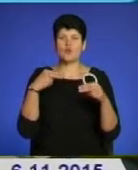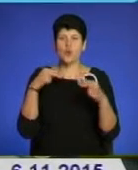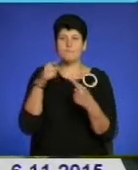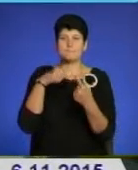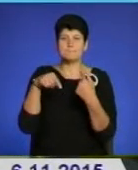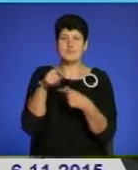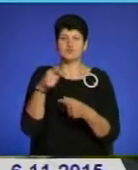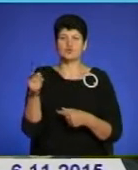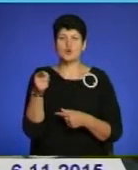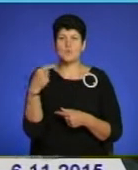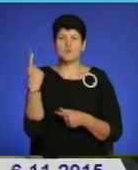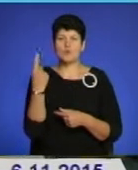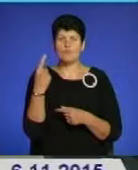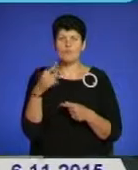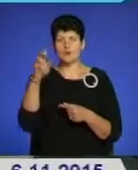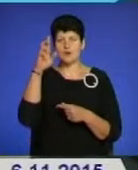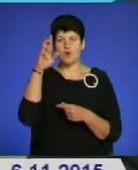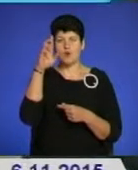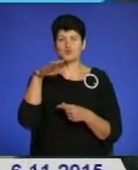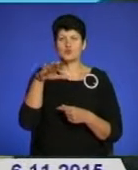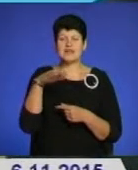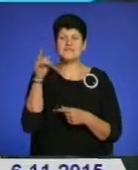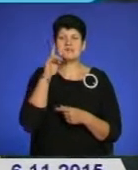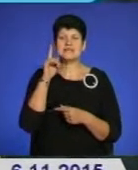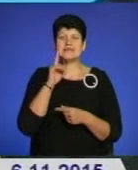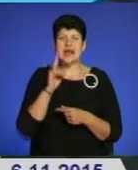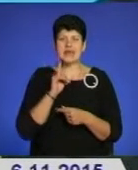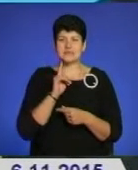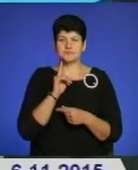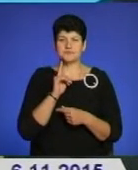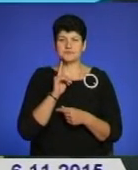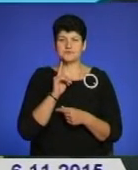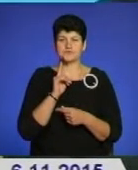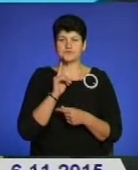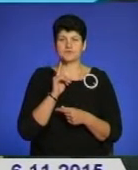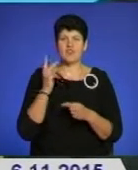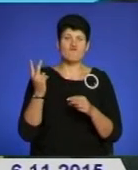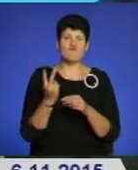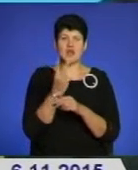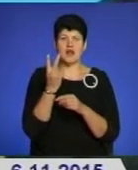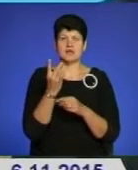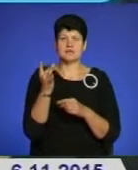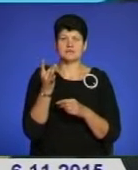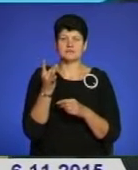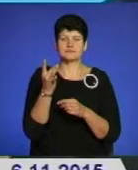Тернопільською областью і державом Ізраїль. В частності в два рази